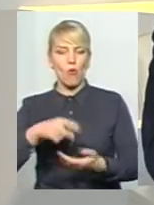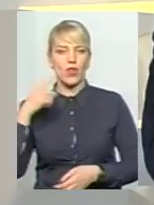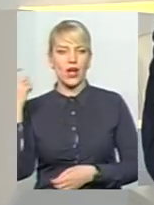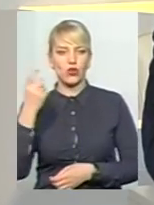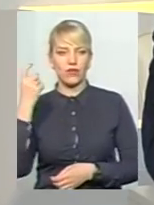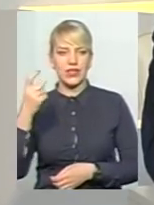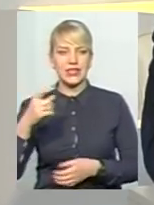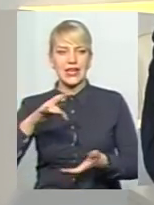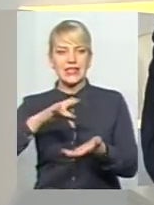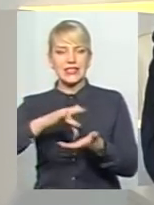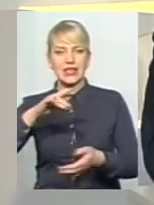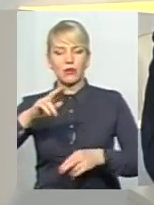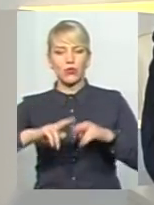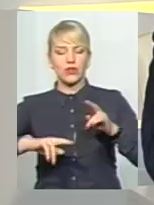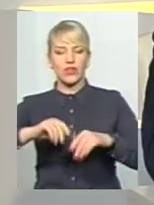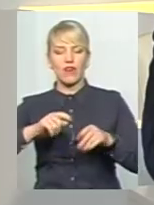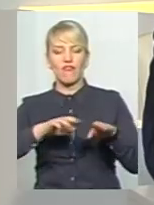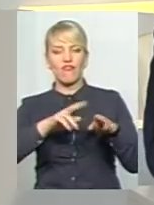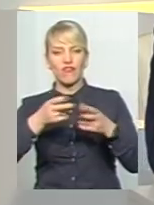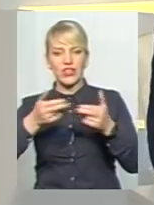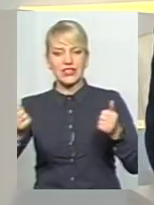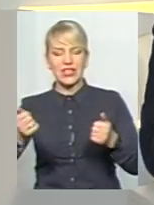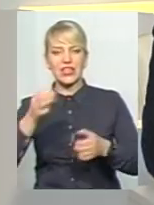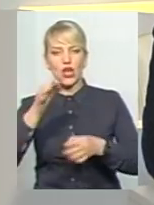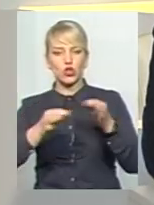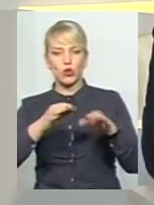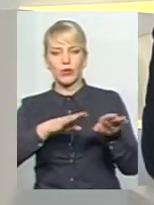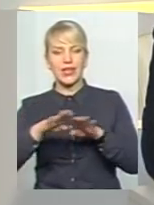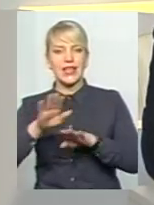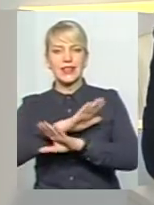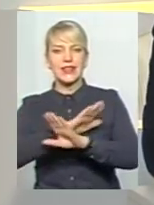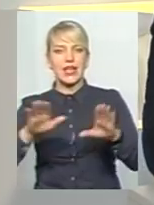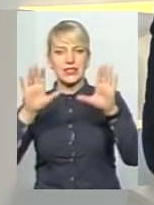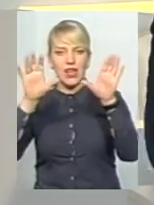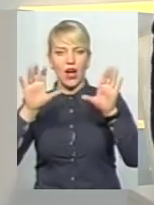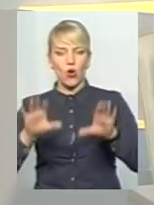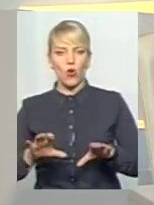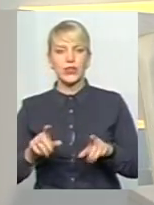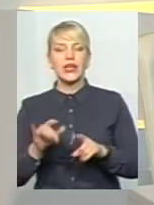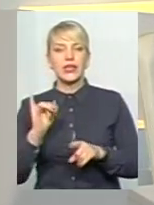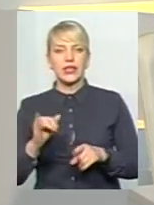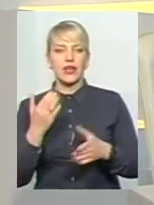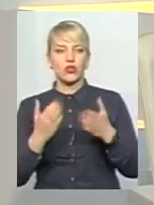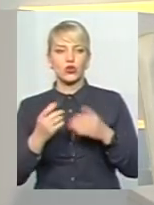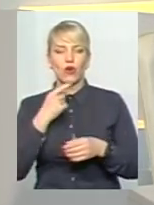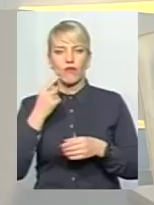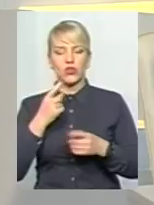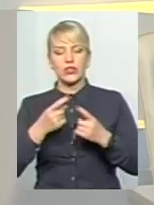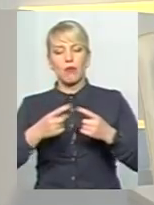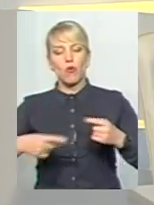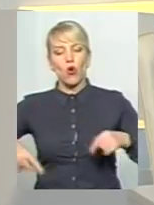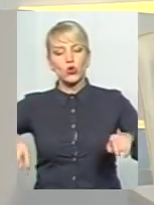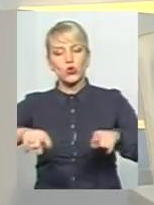Все те будівництво визнане на судовому рівні незаконному. Ну, і таких об'єктів чимало. Якщо говорити, власне, про ту зону